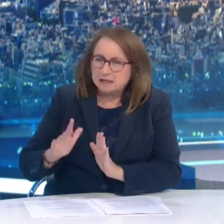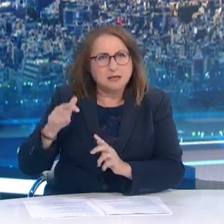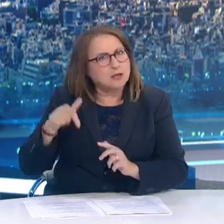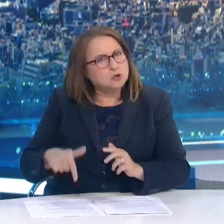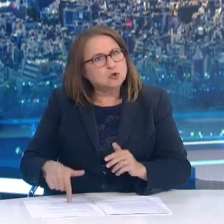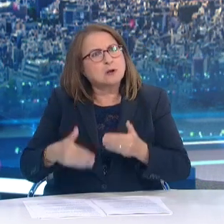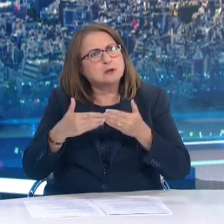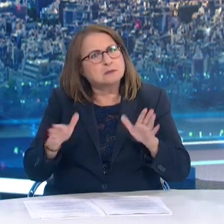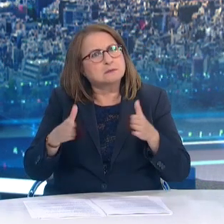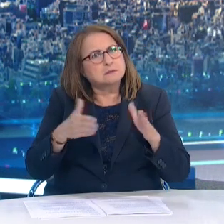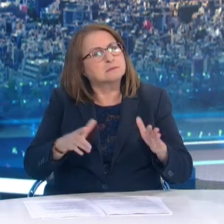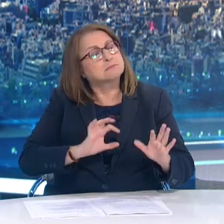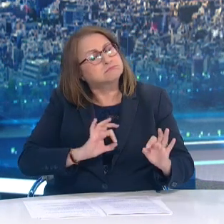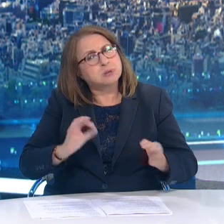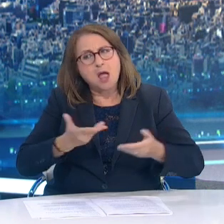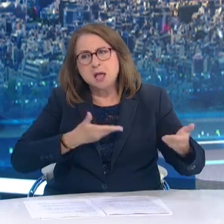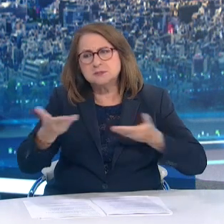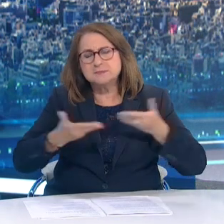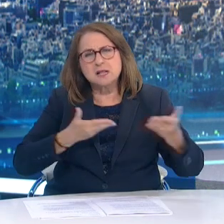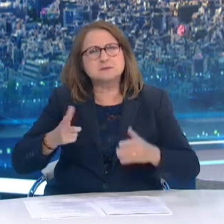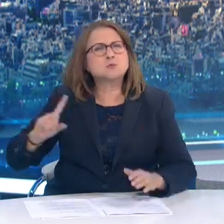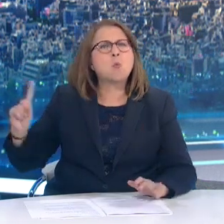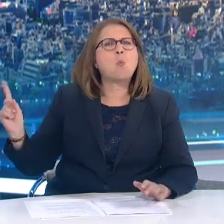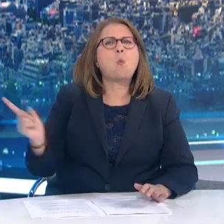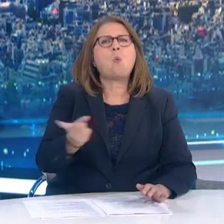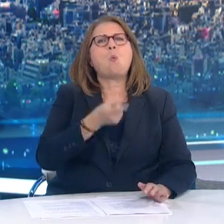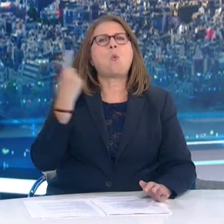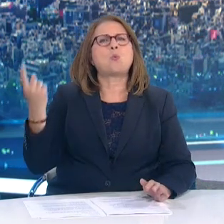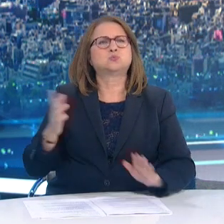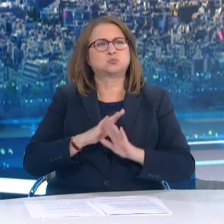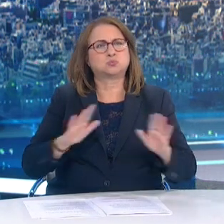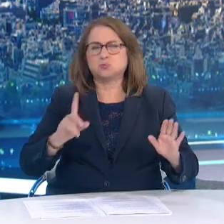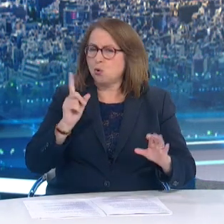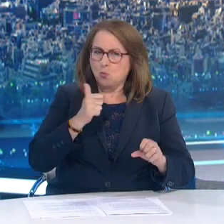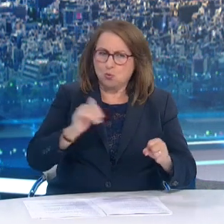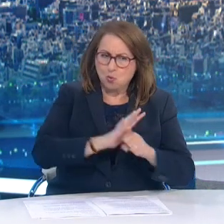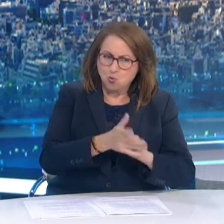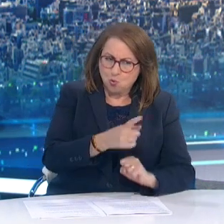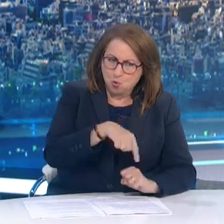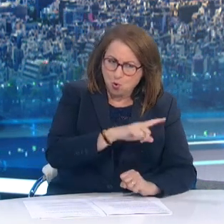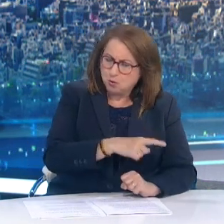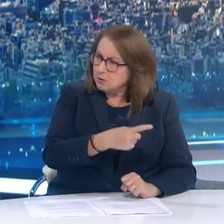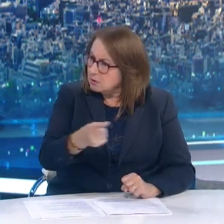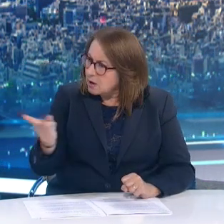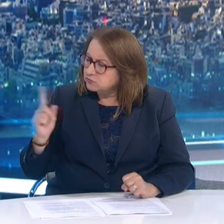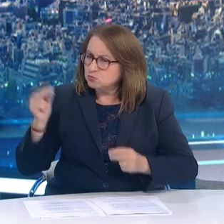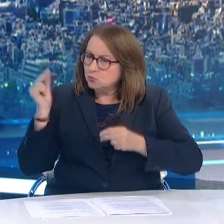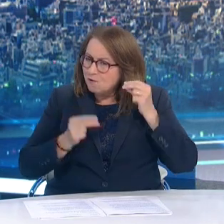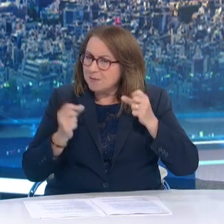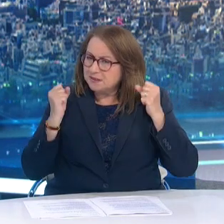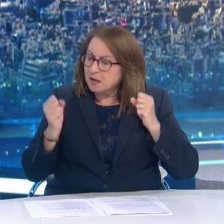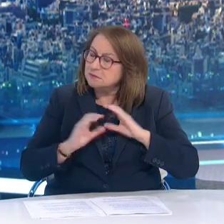Και εξυπηρέτησε όλους τους συμπολίτες μας Όχι μόνο αυτούς που έπασχαν από κορονοϊό Είχε γίνει αναστολή